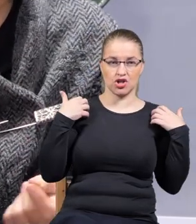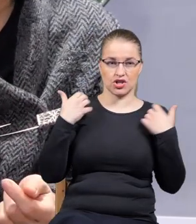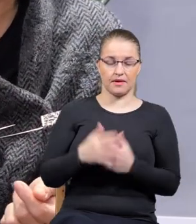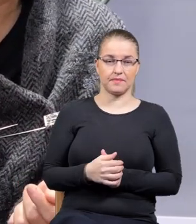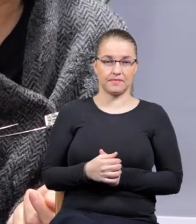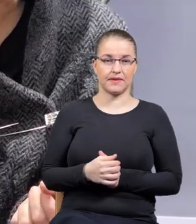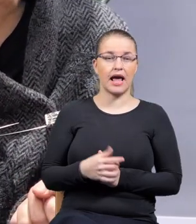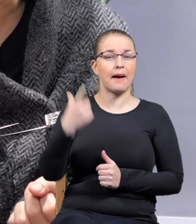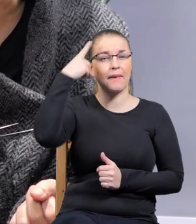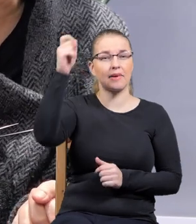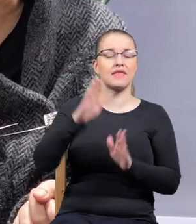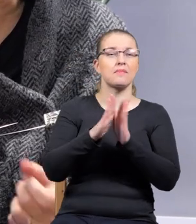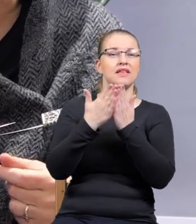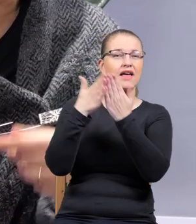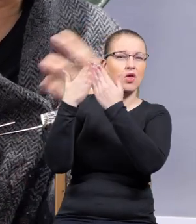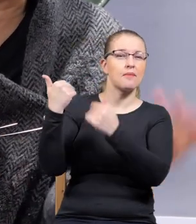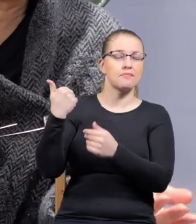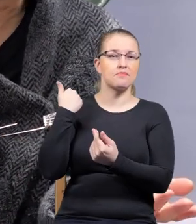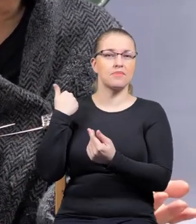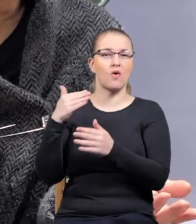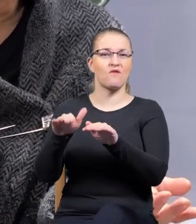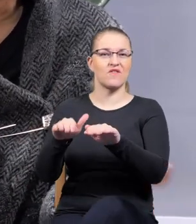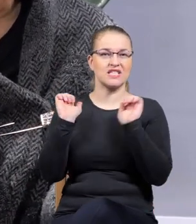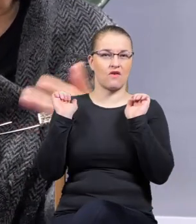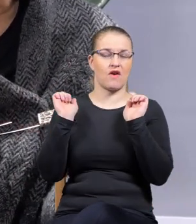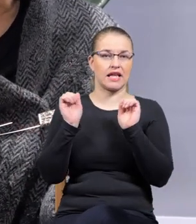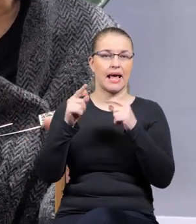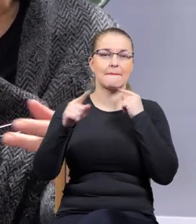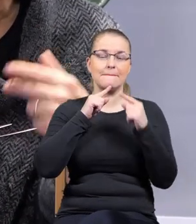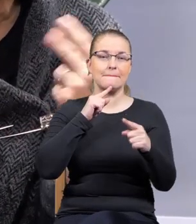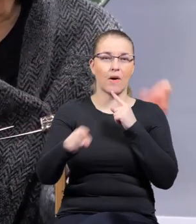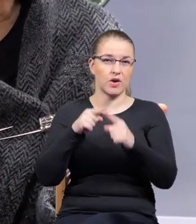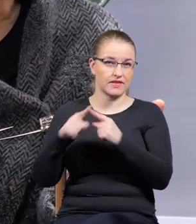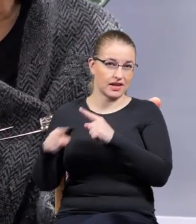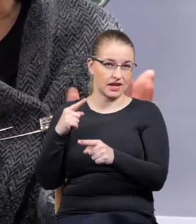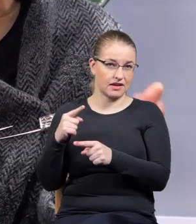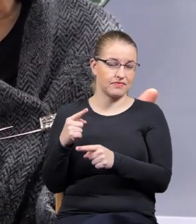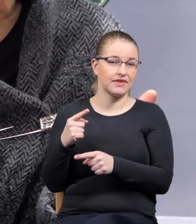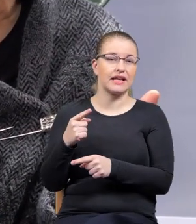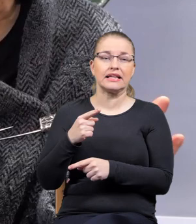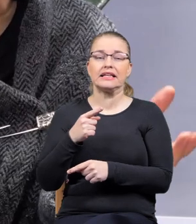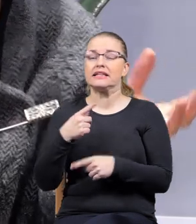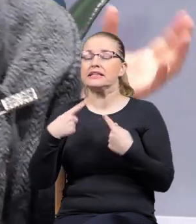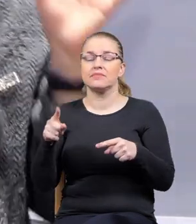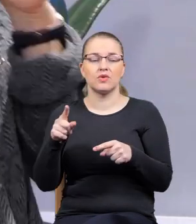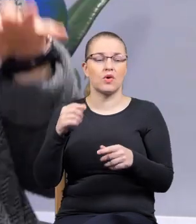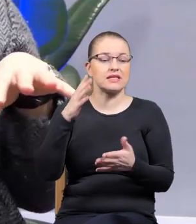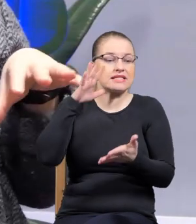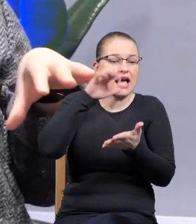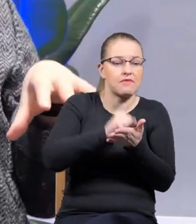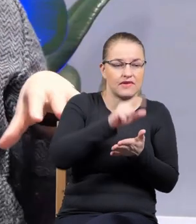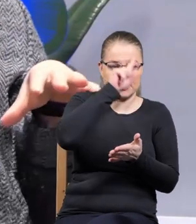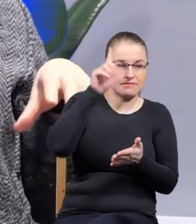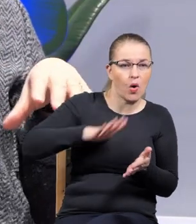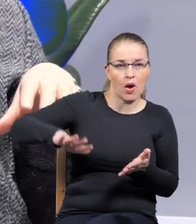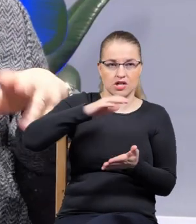Ja pamiętam, że w literaturze też był taki odwrót od polityki, odwrót od w ogóle takiego społecznictwa i literatura,